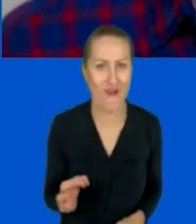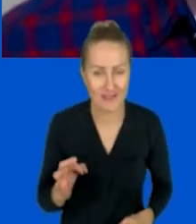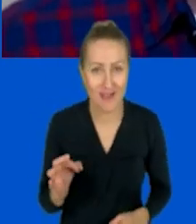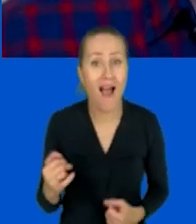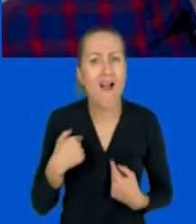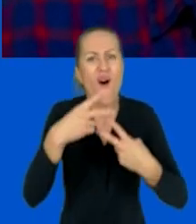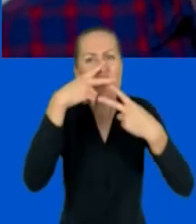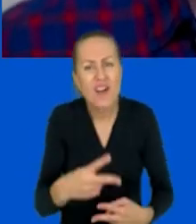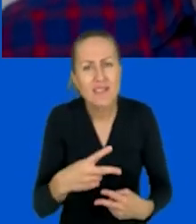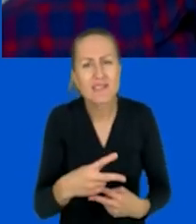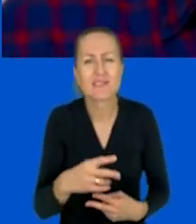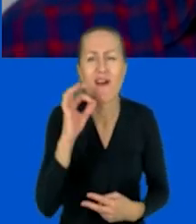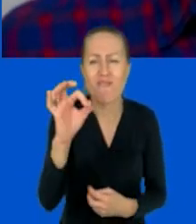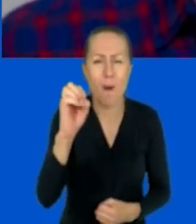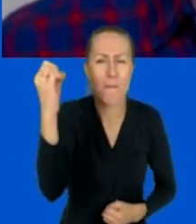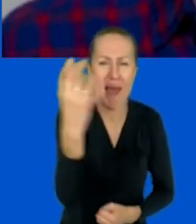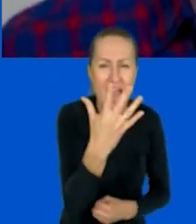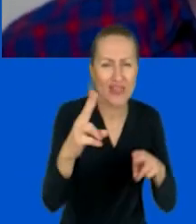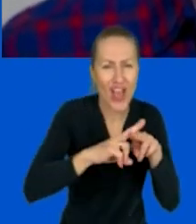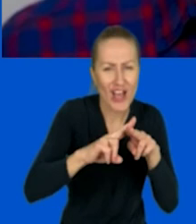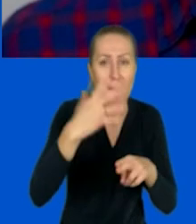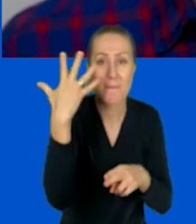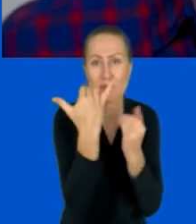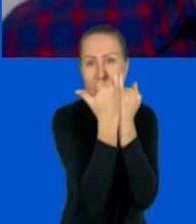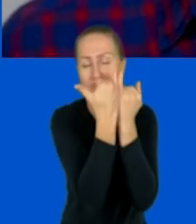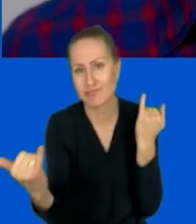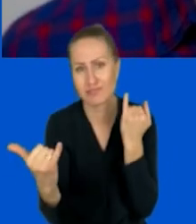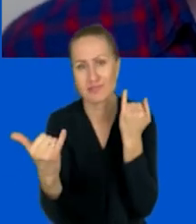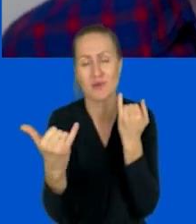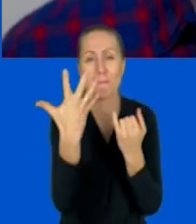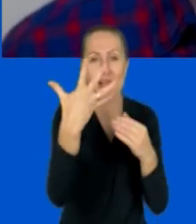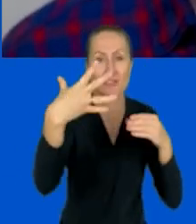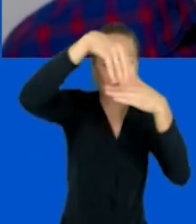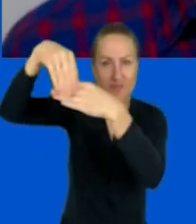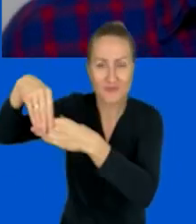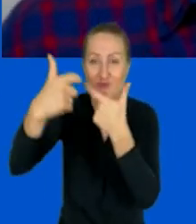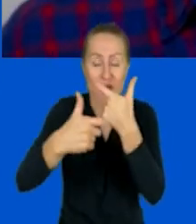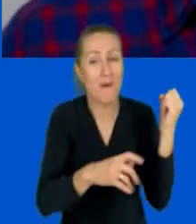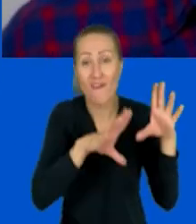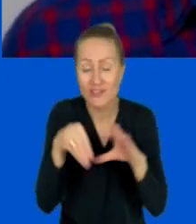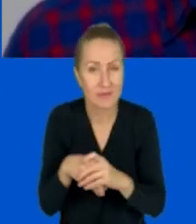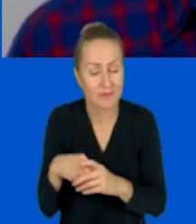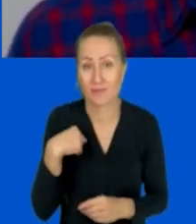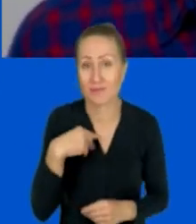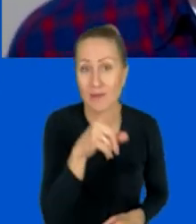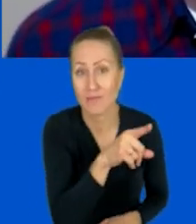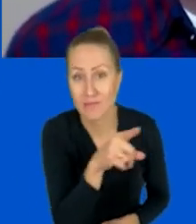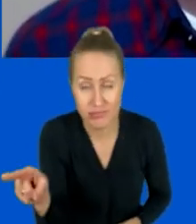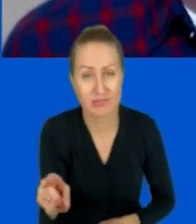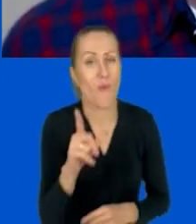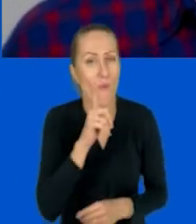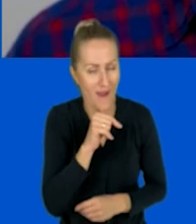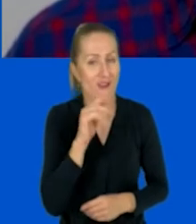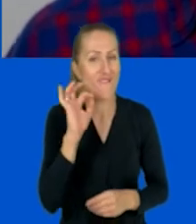widzę te pięć narzędzi, pięć różnych warstw, pięć zakładek w przeglądarce, myślę sobie, że rzeczywiście